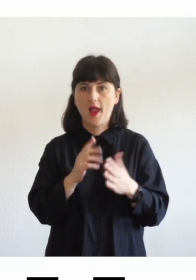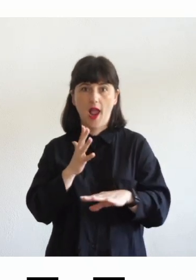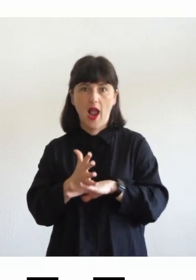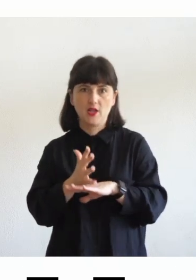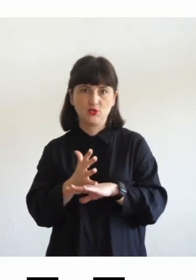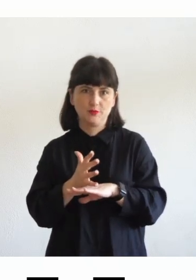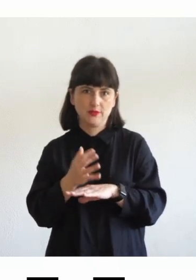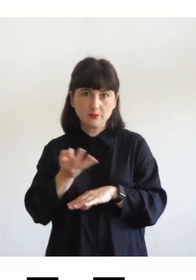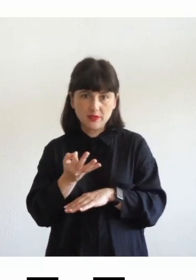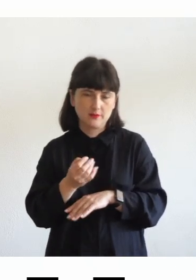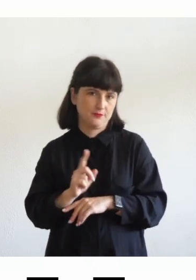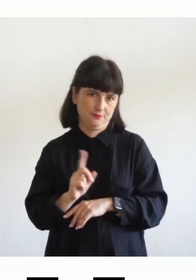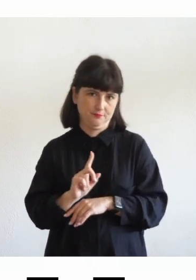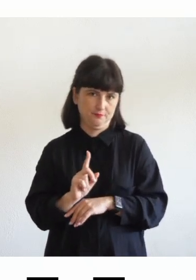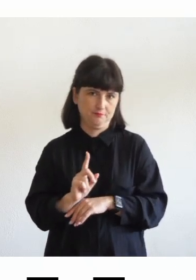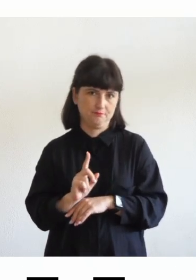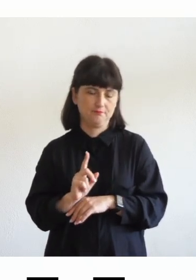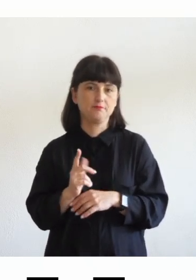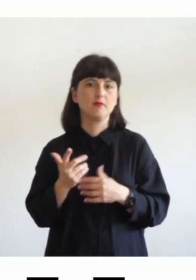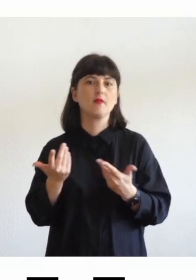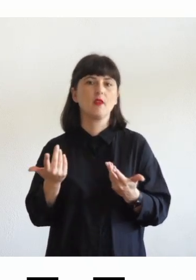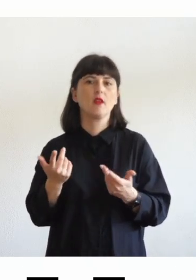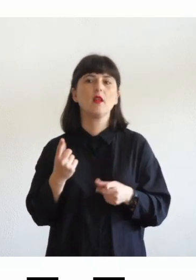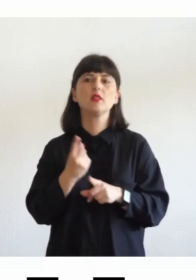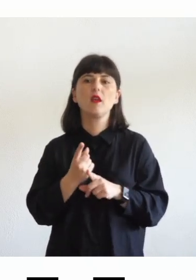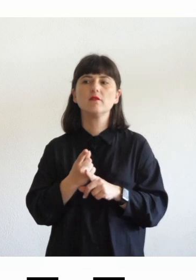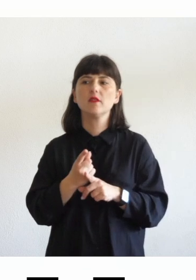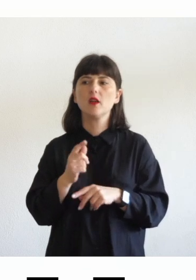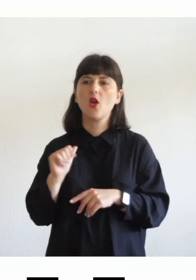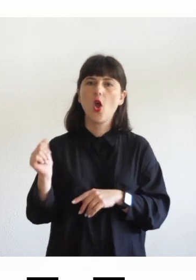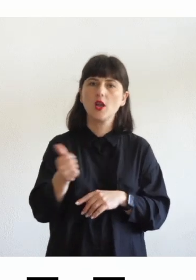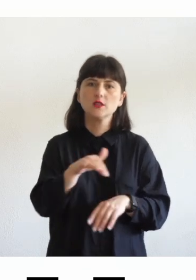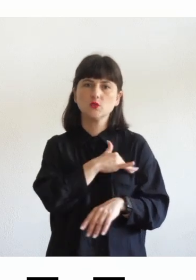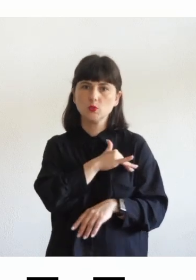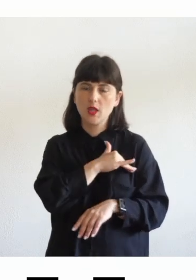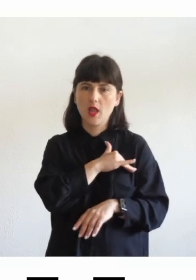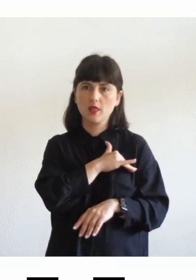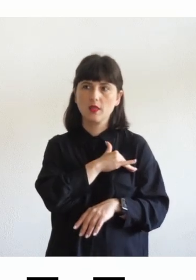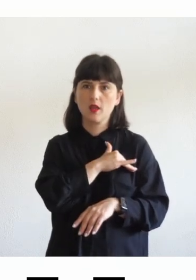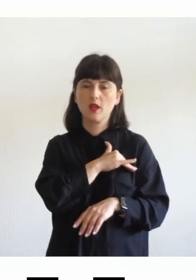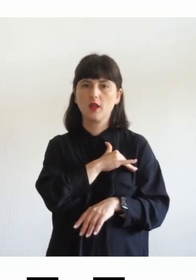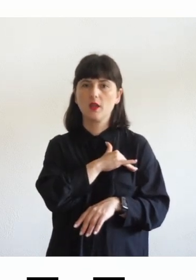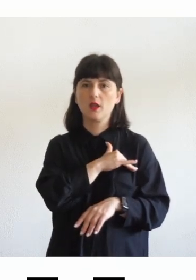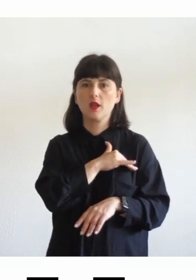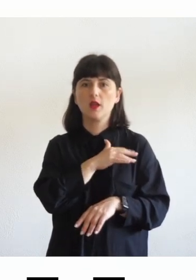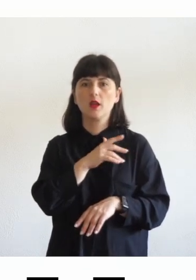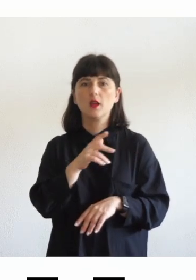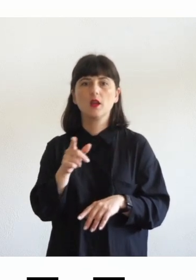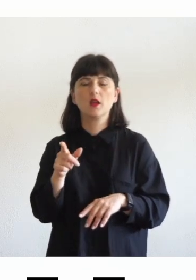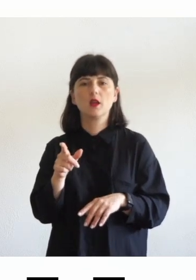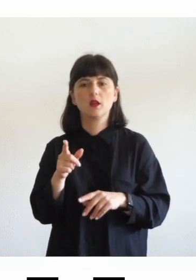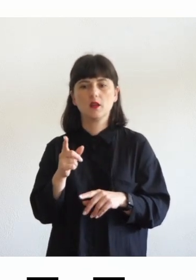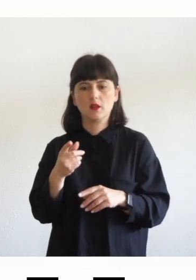devono permettere agli studenti di poter accedere in modo